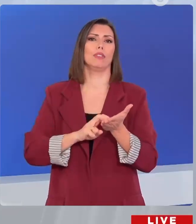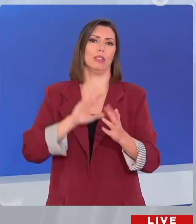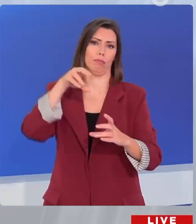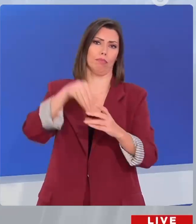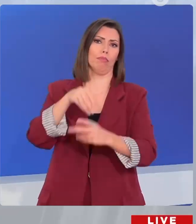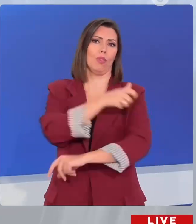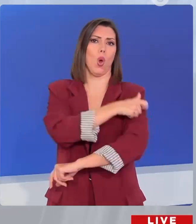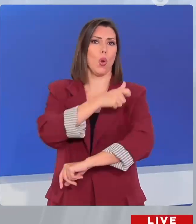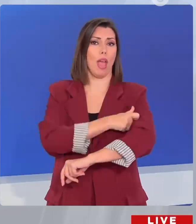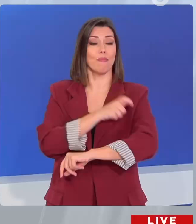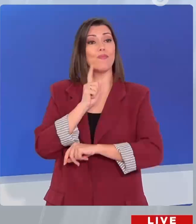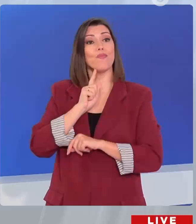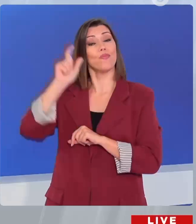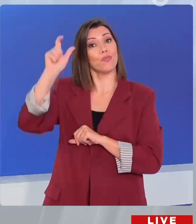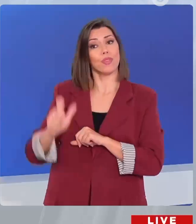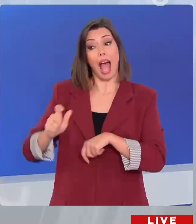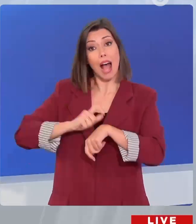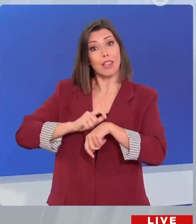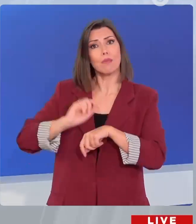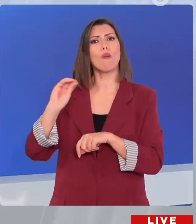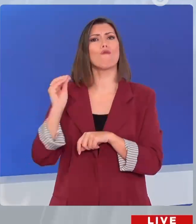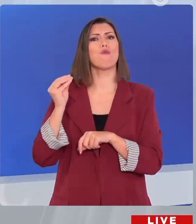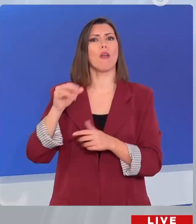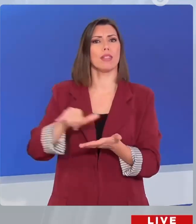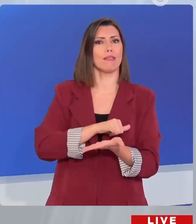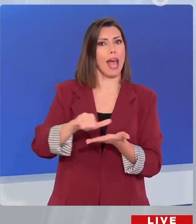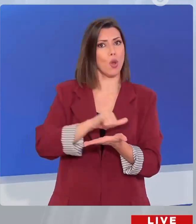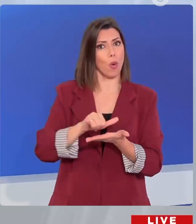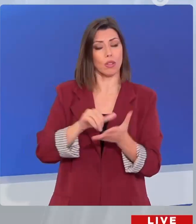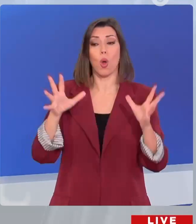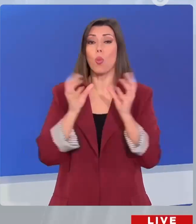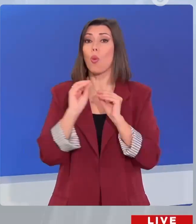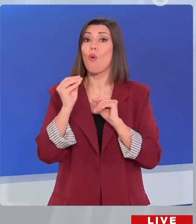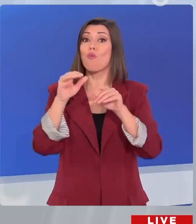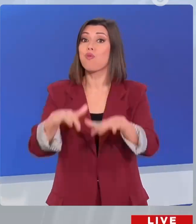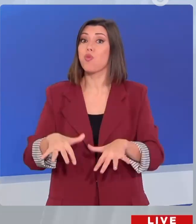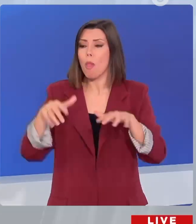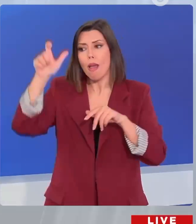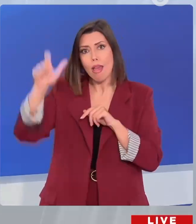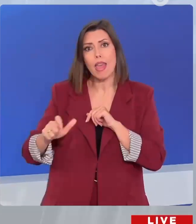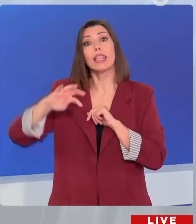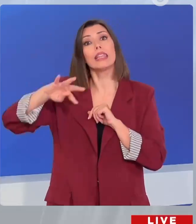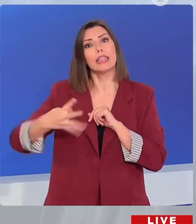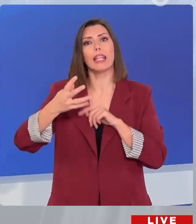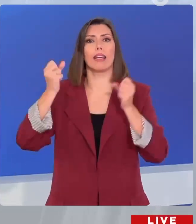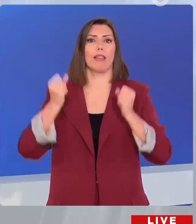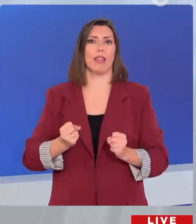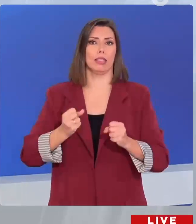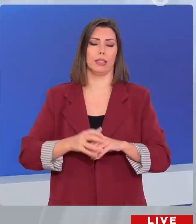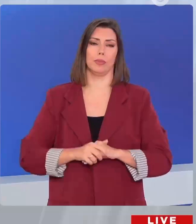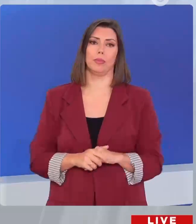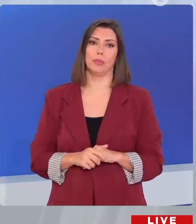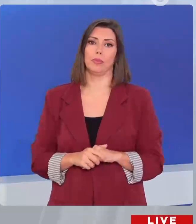Η 40χρονη Στεφάνικ είναι σήμερα βουλευτής της Νέας Υόρκης και τέταρτης στην ιεραρχία της κοινοβουλευτικής ομάδας των Ρεπουμπλικάνων στη Βουλή.